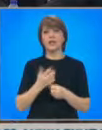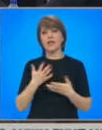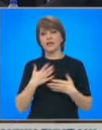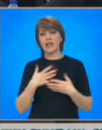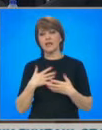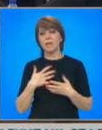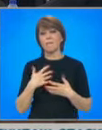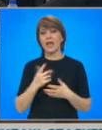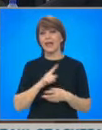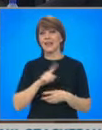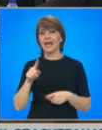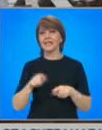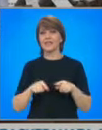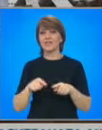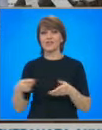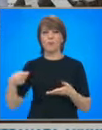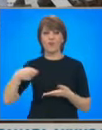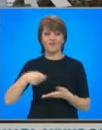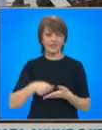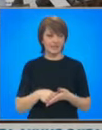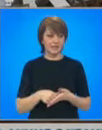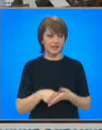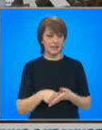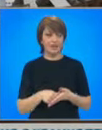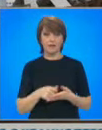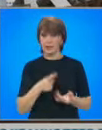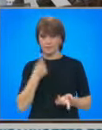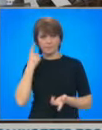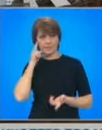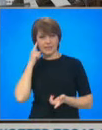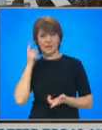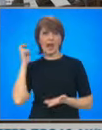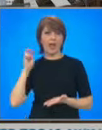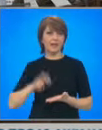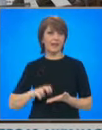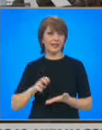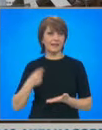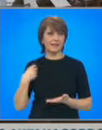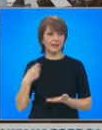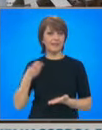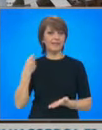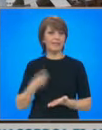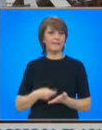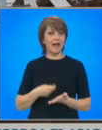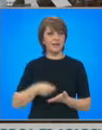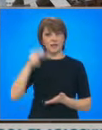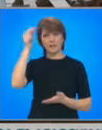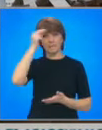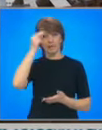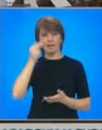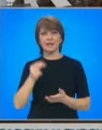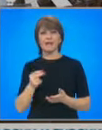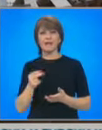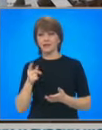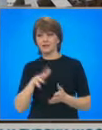независимо финансиране. Нали не предвиждате да въведете такса телевизор за българските граждани? Не такса телевизор,